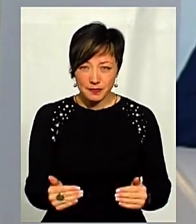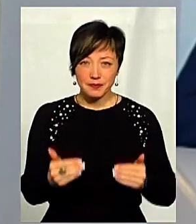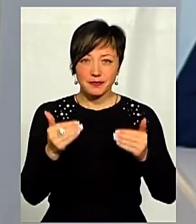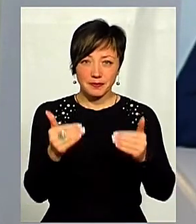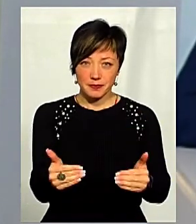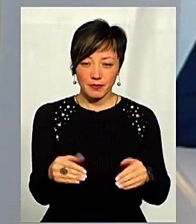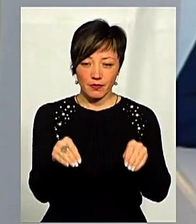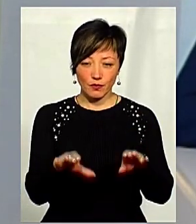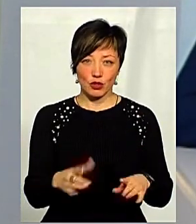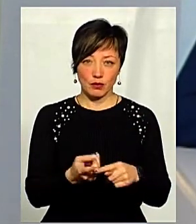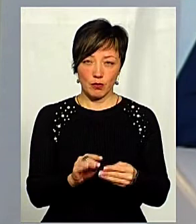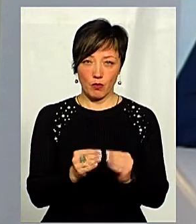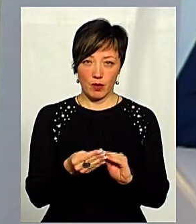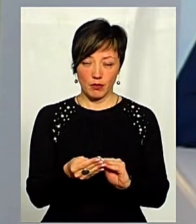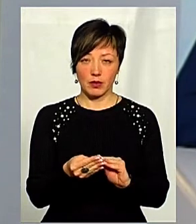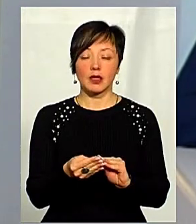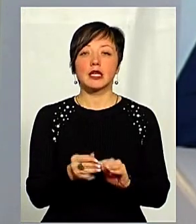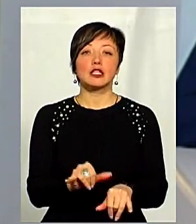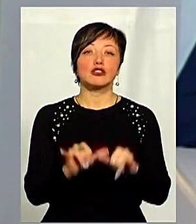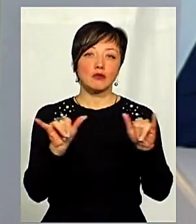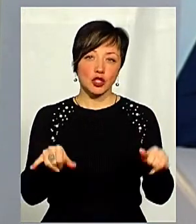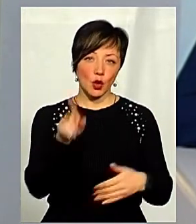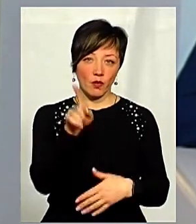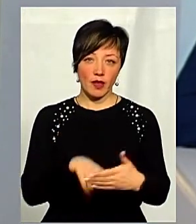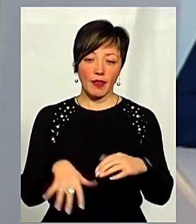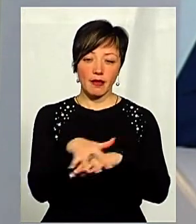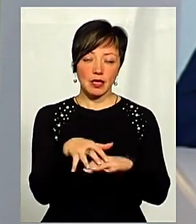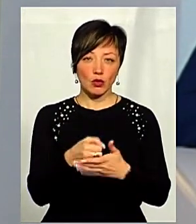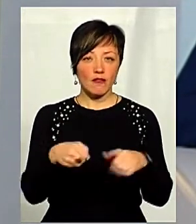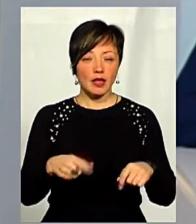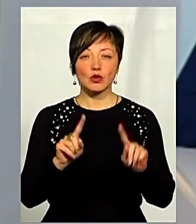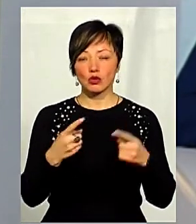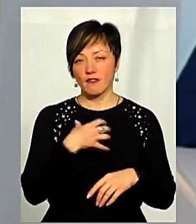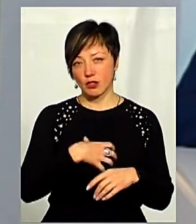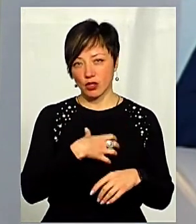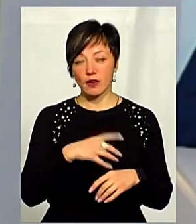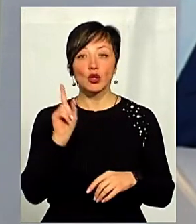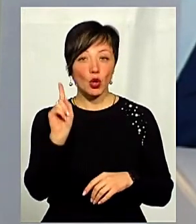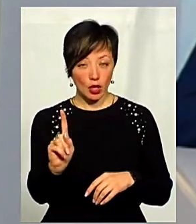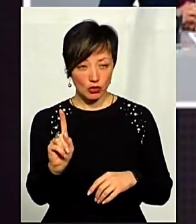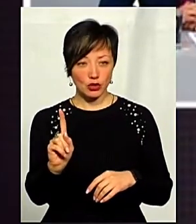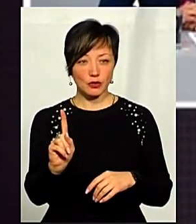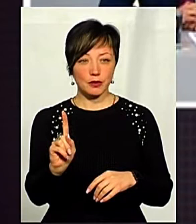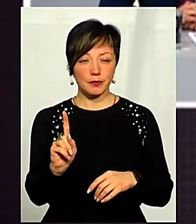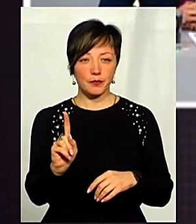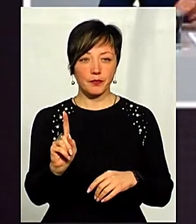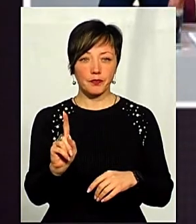крок, хоча б вирішення кожній цієї проблеми, воно і збільшить довіру населення до влади. Це дуже важливий момент. І, до речі, дуже